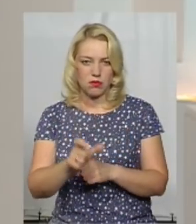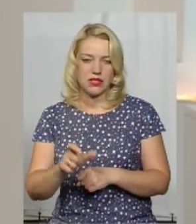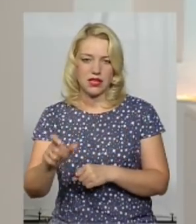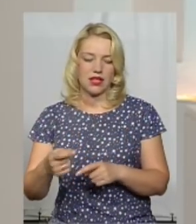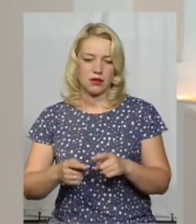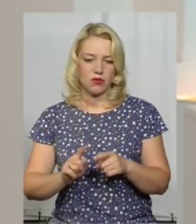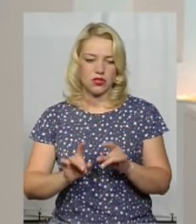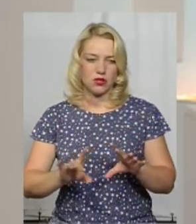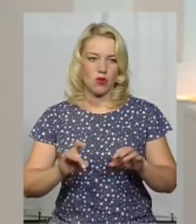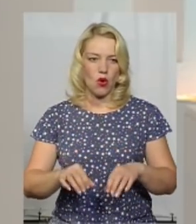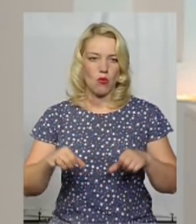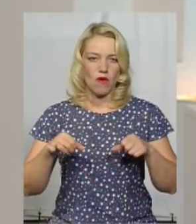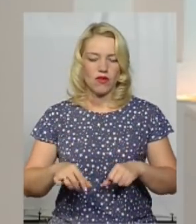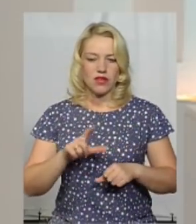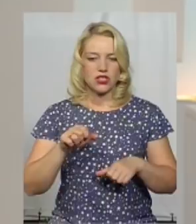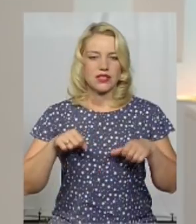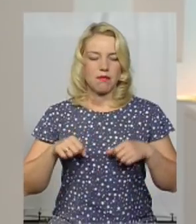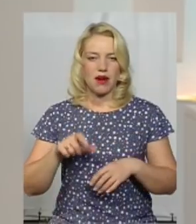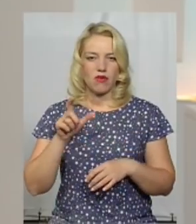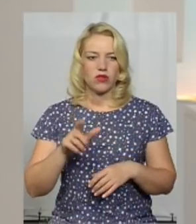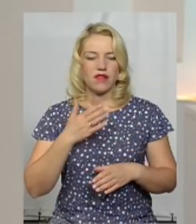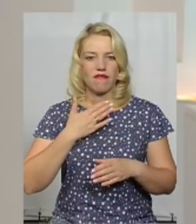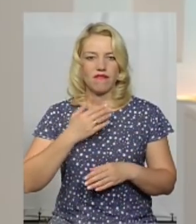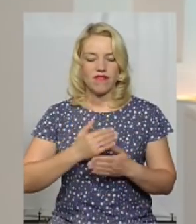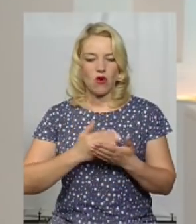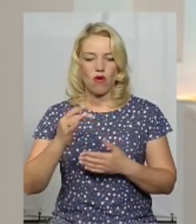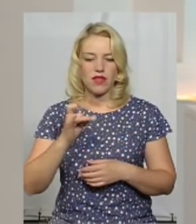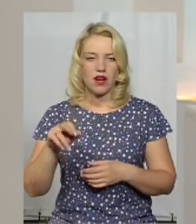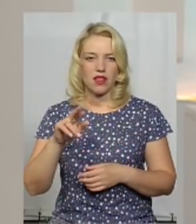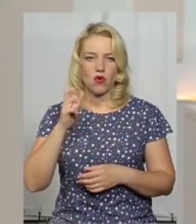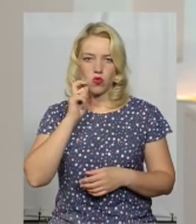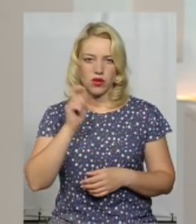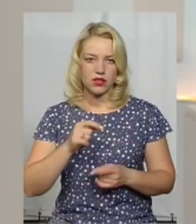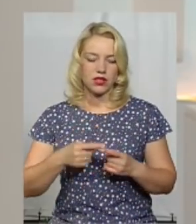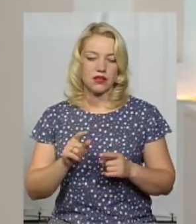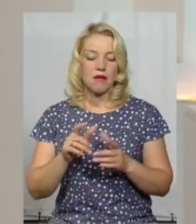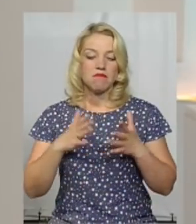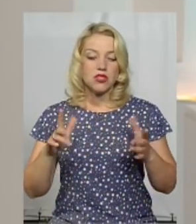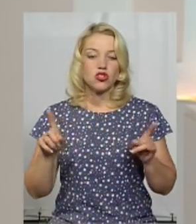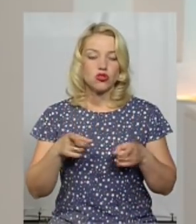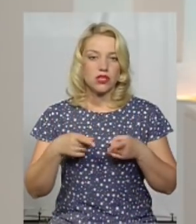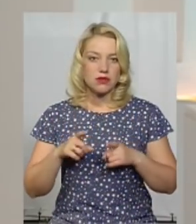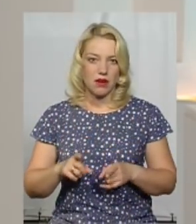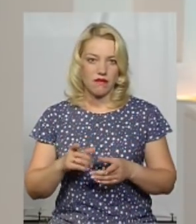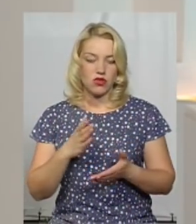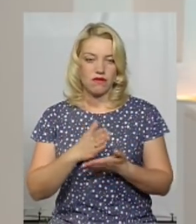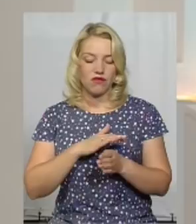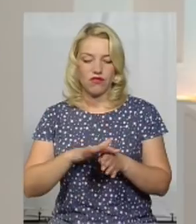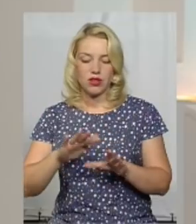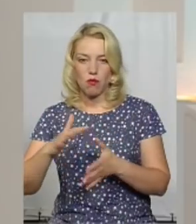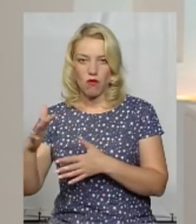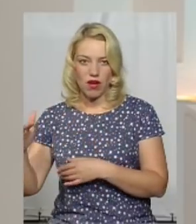Уповноваженого справ людини Верховної Ради України. Більше про те, що насправді відбувається в